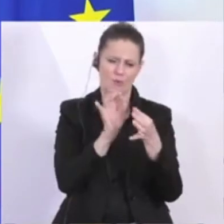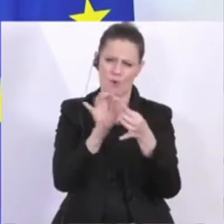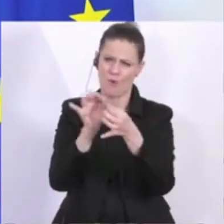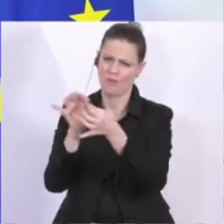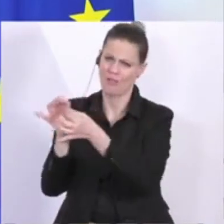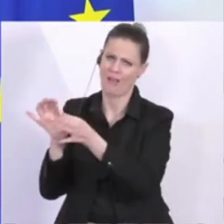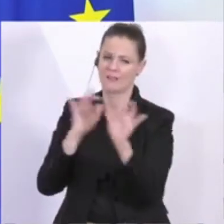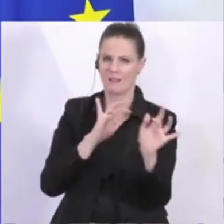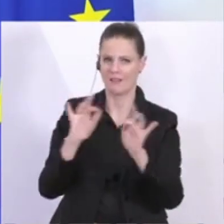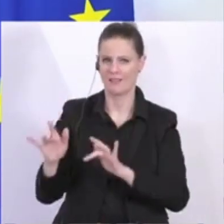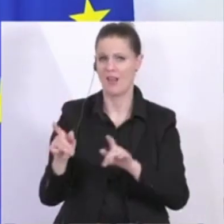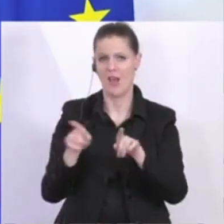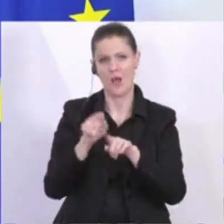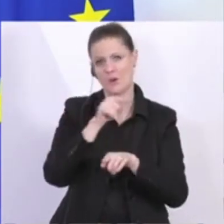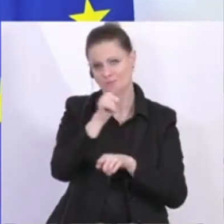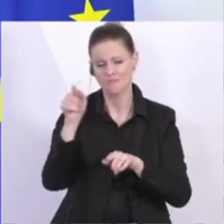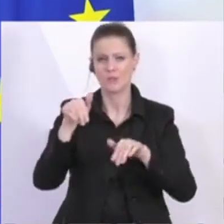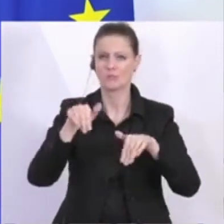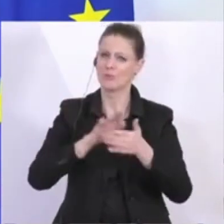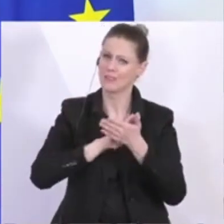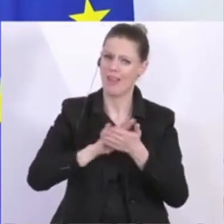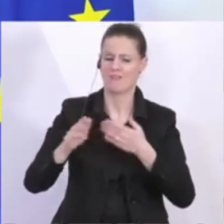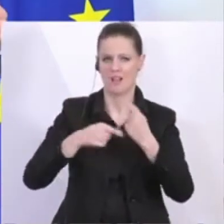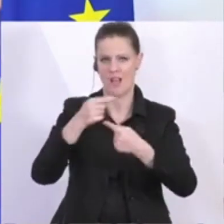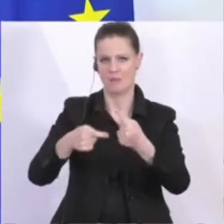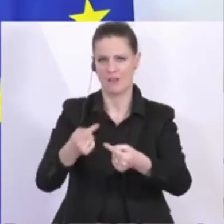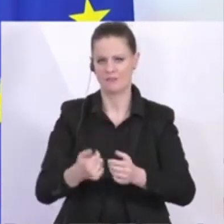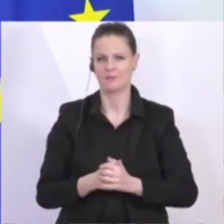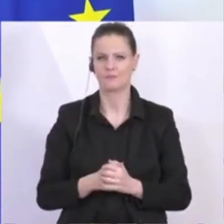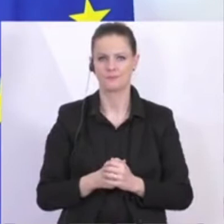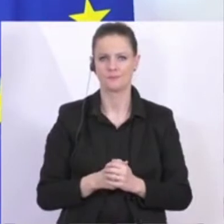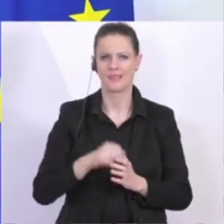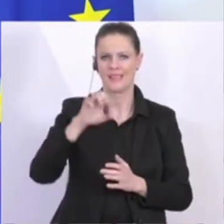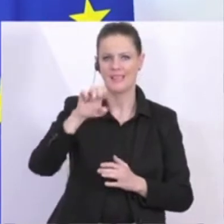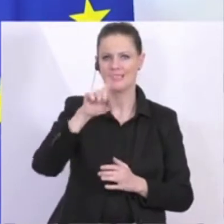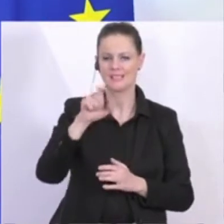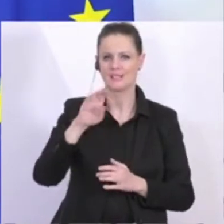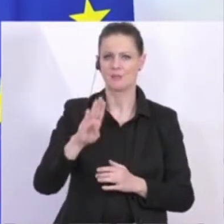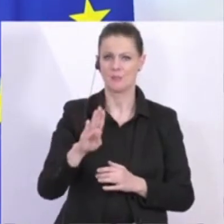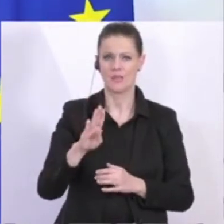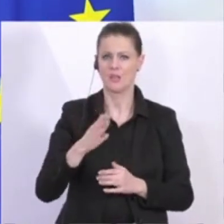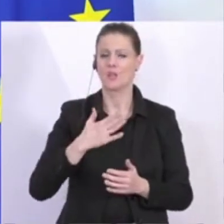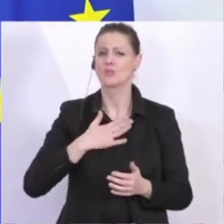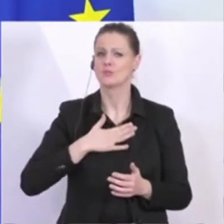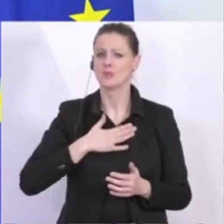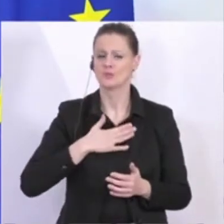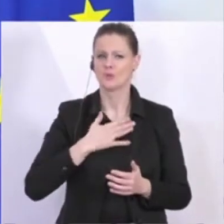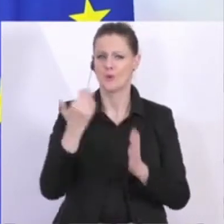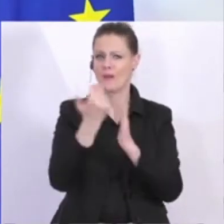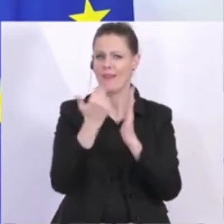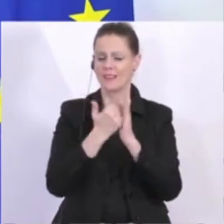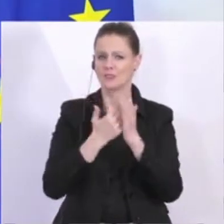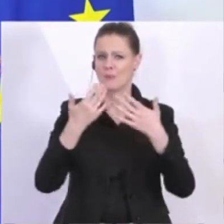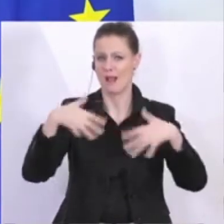muss es, wenn Sie so wollen, unbürokratisch zugehen. Und die Regularien für die Banken werden ja von der EZB nach unten ohnehin schon gelockert, auch vor diesem